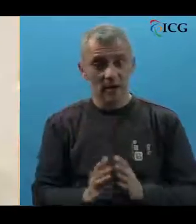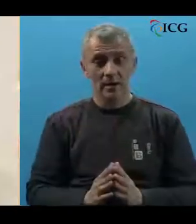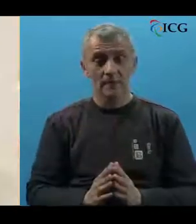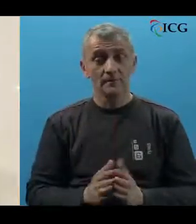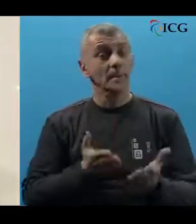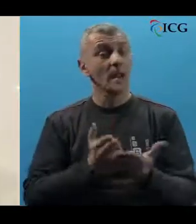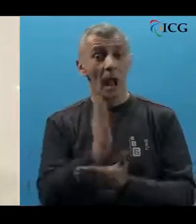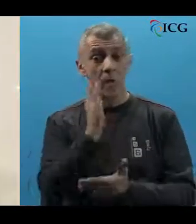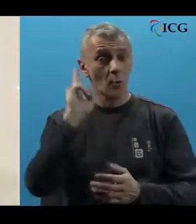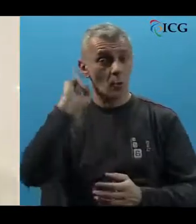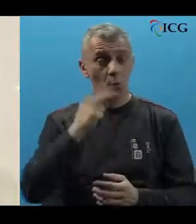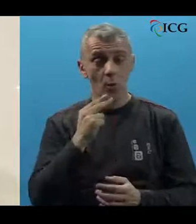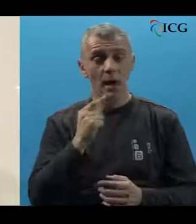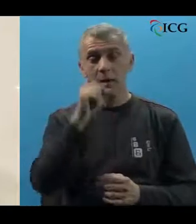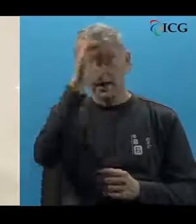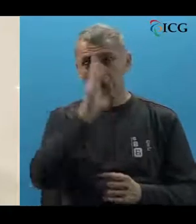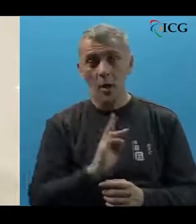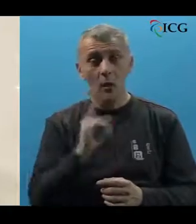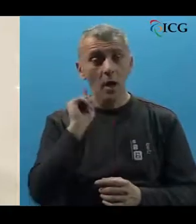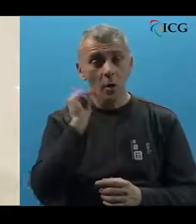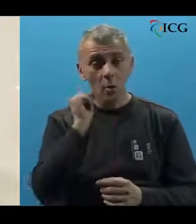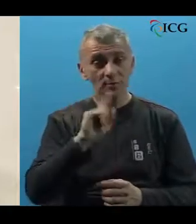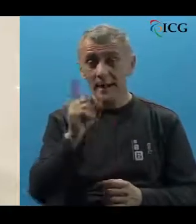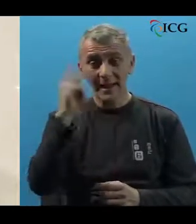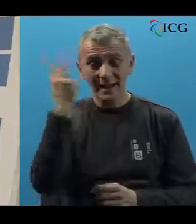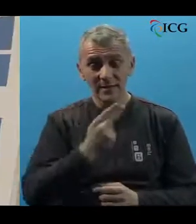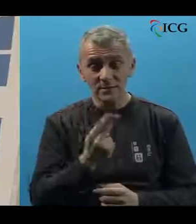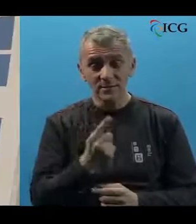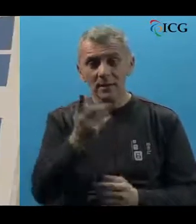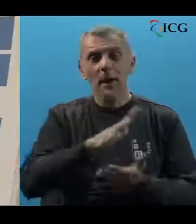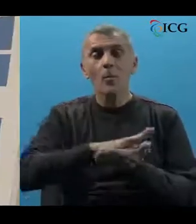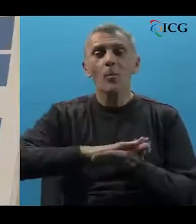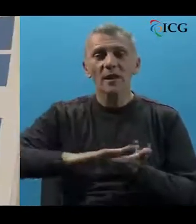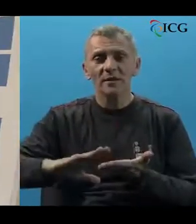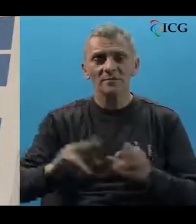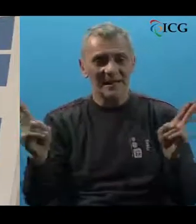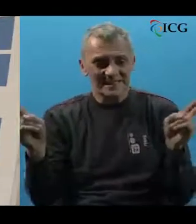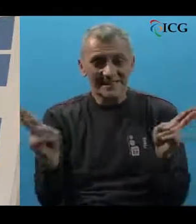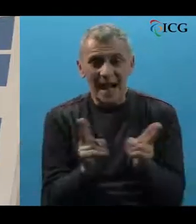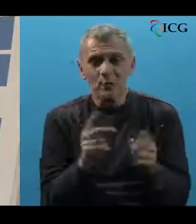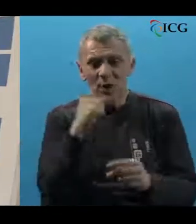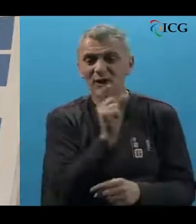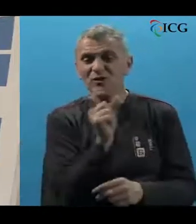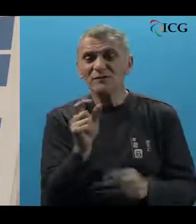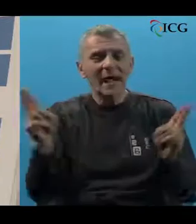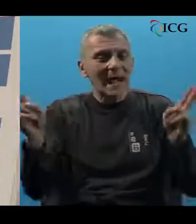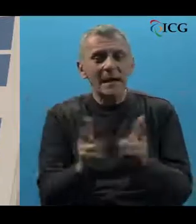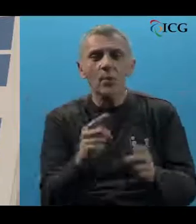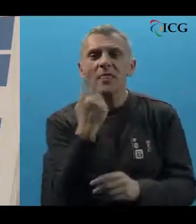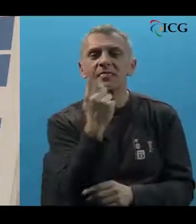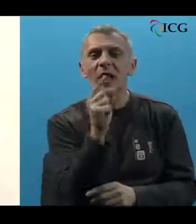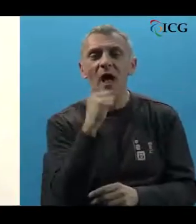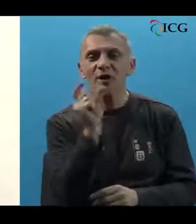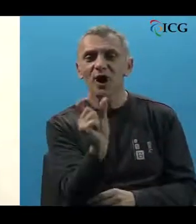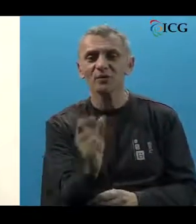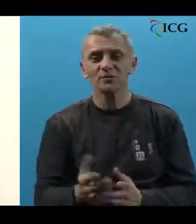Ako vas gluha, nagluha osoba nije razumijela, pojednostavite, skratite cijelu rečanicu u jednu riječ.